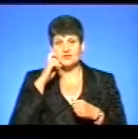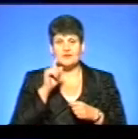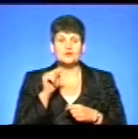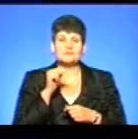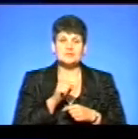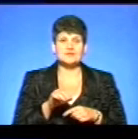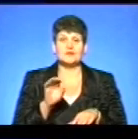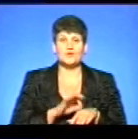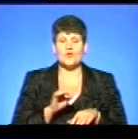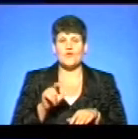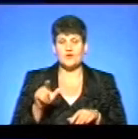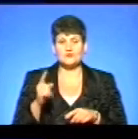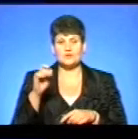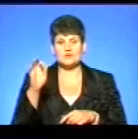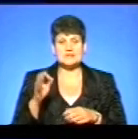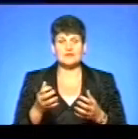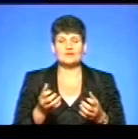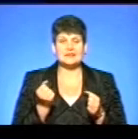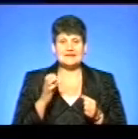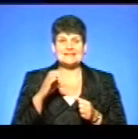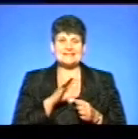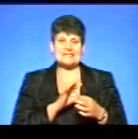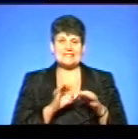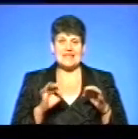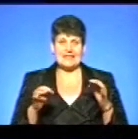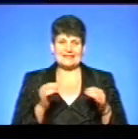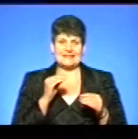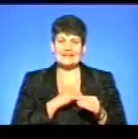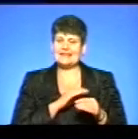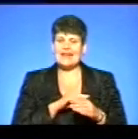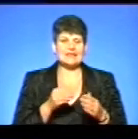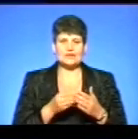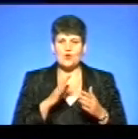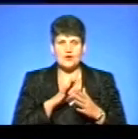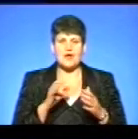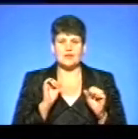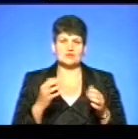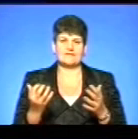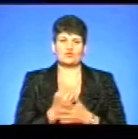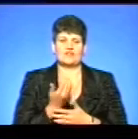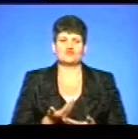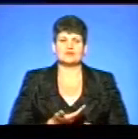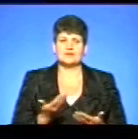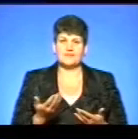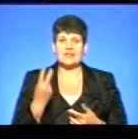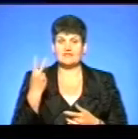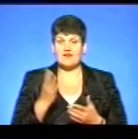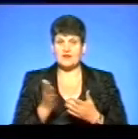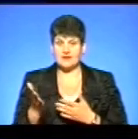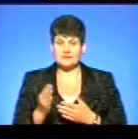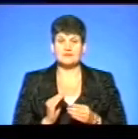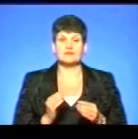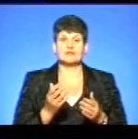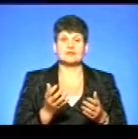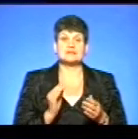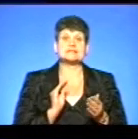хворі 100% отримали оті стенти недорогі, але можна було врятувати їм життя. Тобто є два варіанти. Ставимо такий стенд і